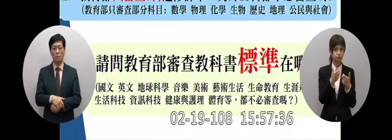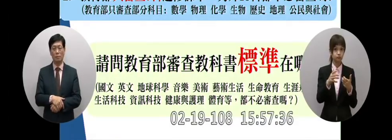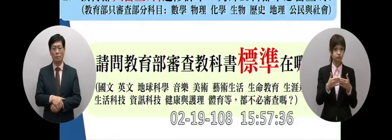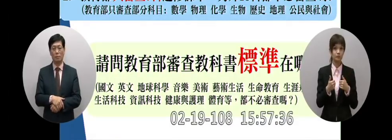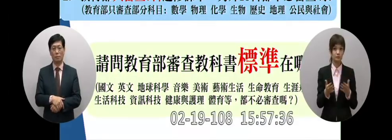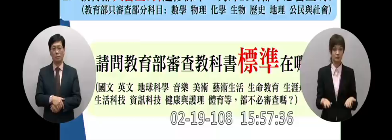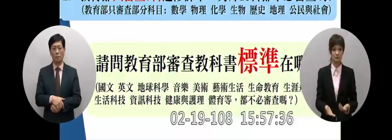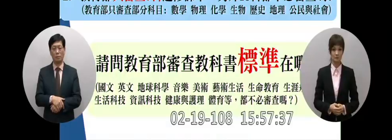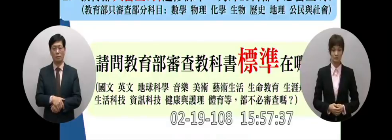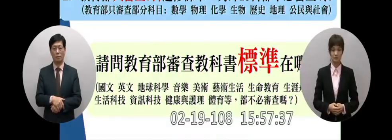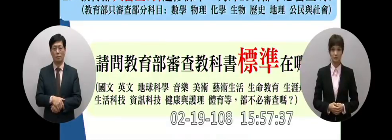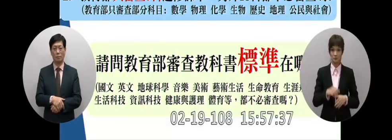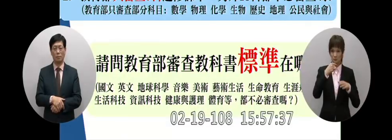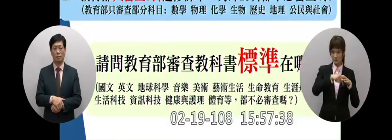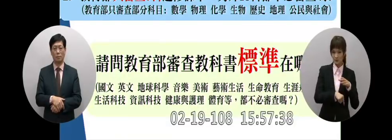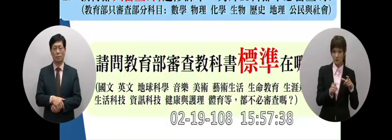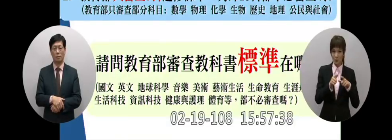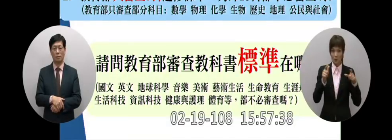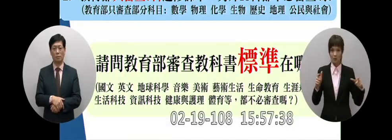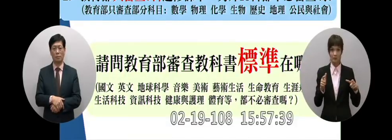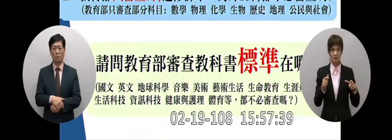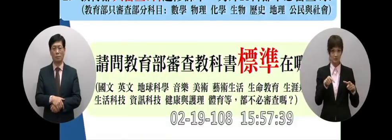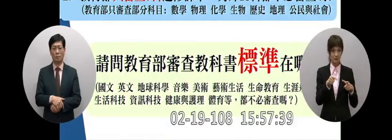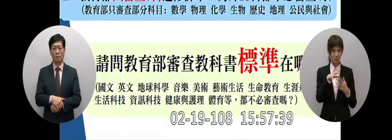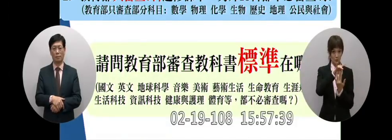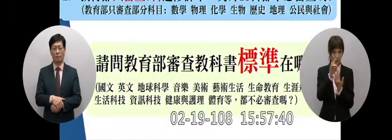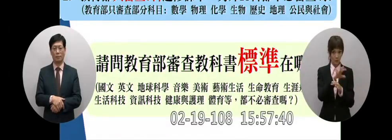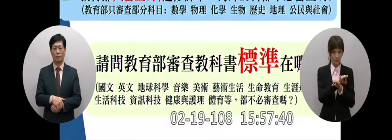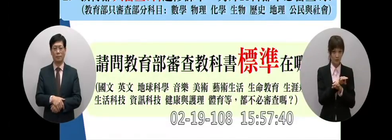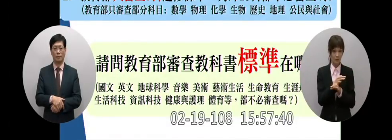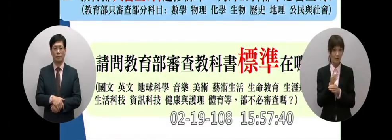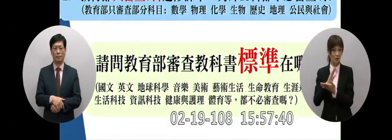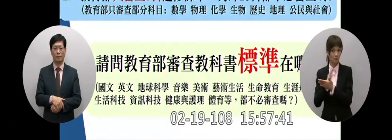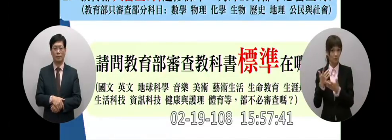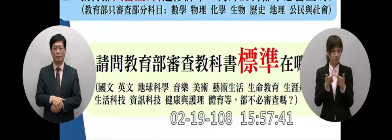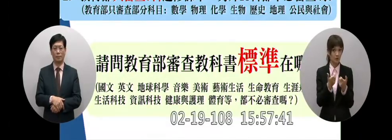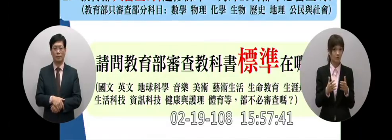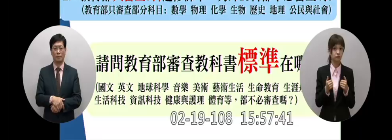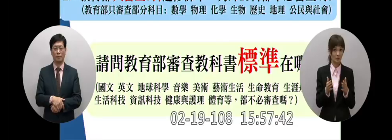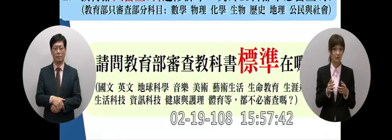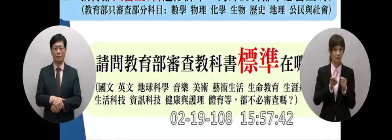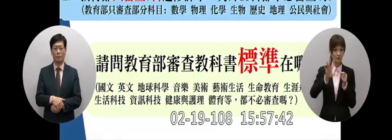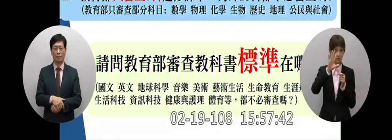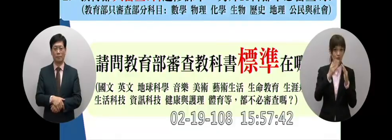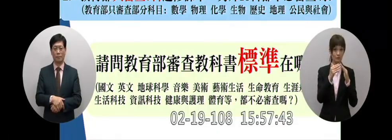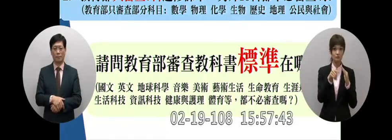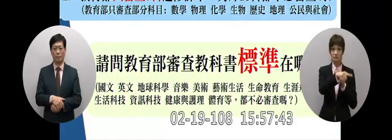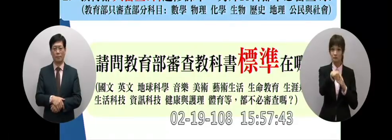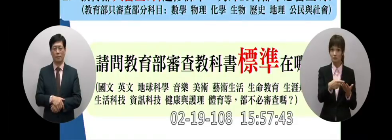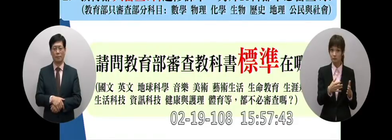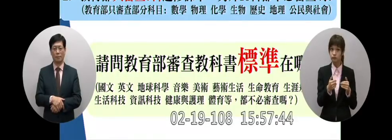加深加廣全部都是加深加廣高中每課都有加深加廣要不要有教科書